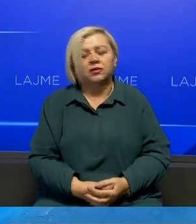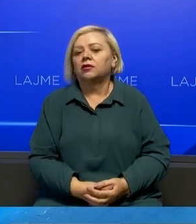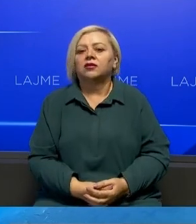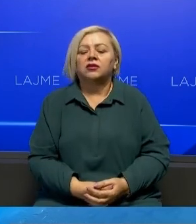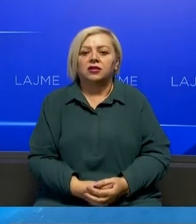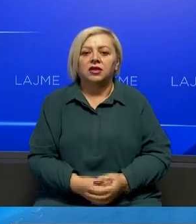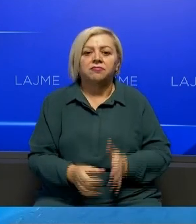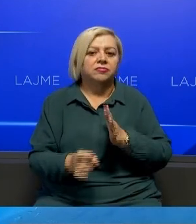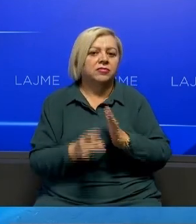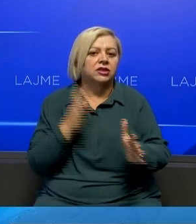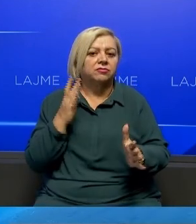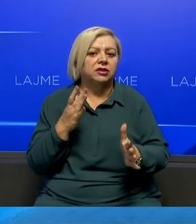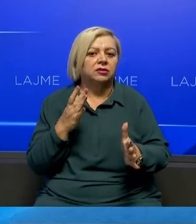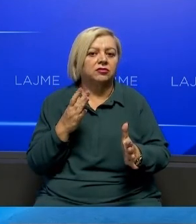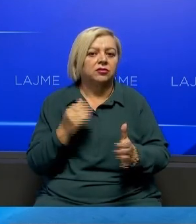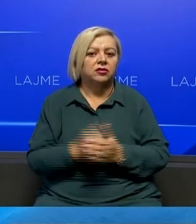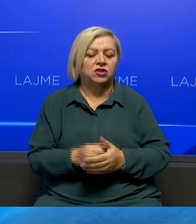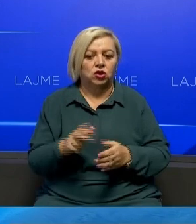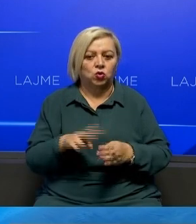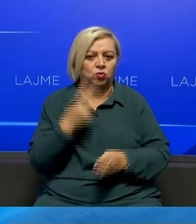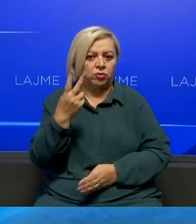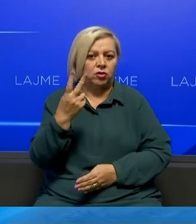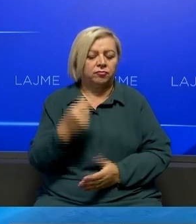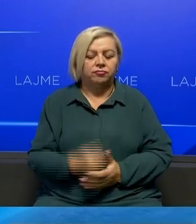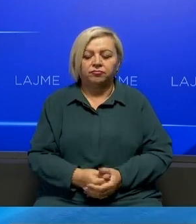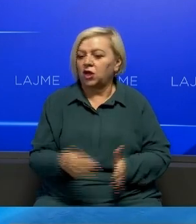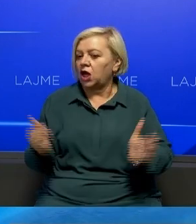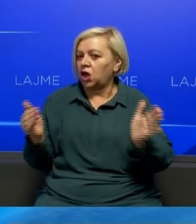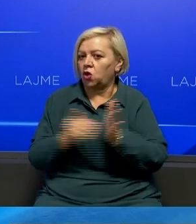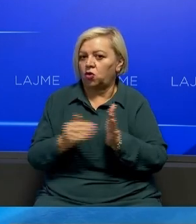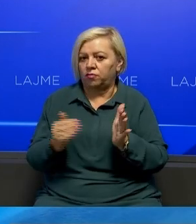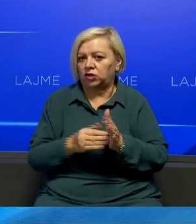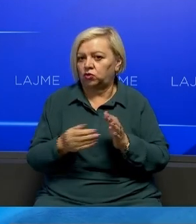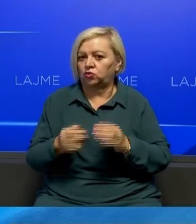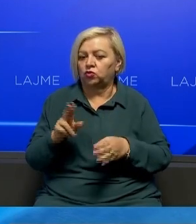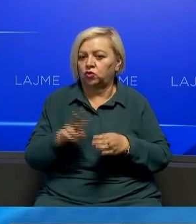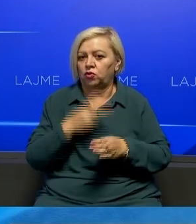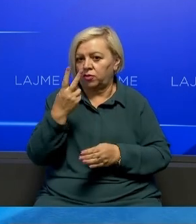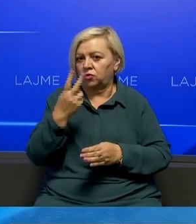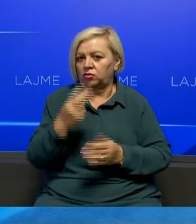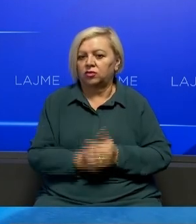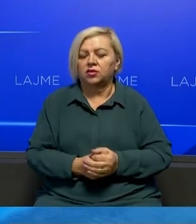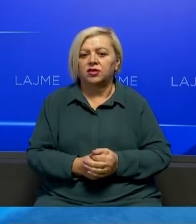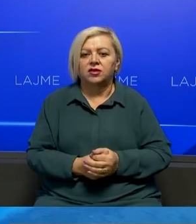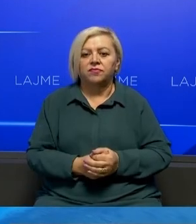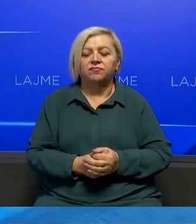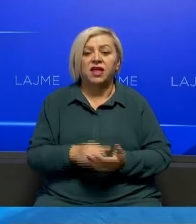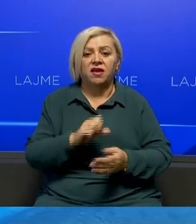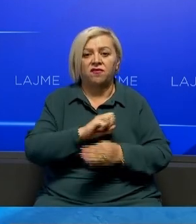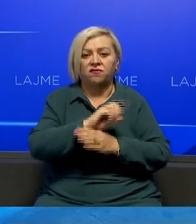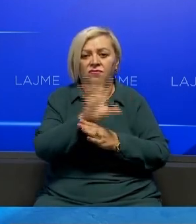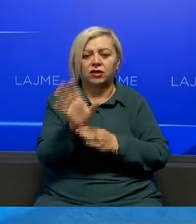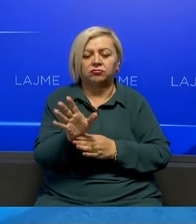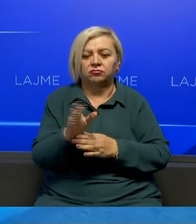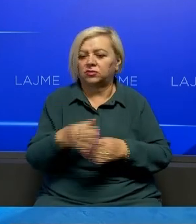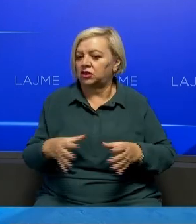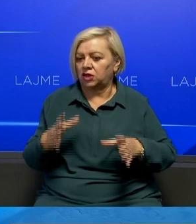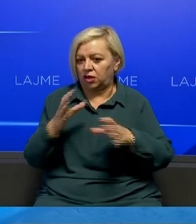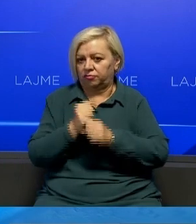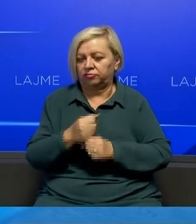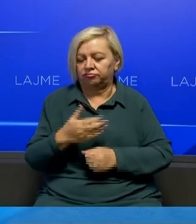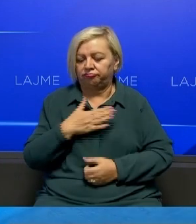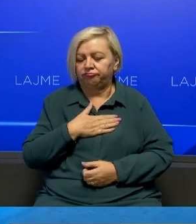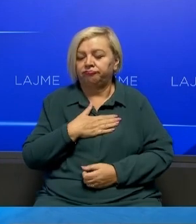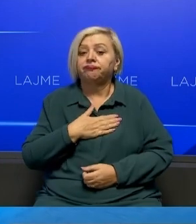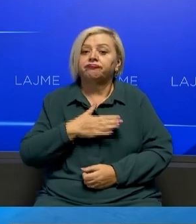Shpejt Se sa Dymuaj Akoma dymuaj Nuk janë bërë Nga filimi Variantit delta Dhe ne jemi një përfundim Do doja